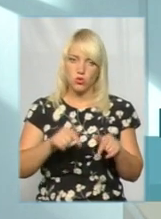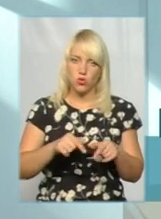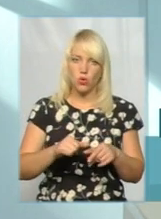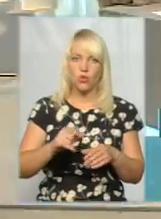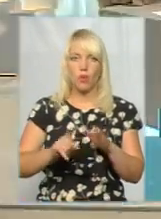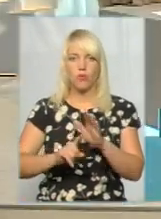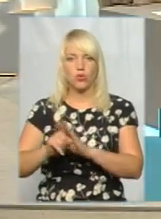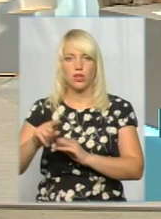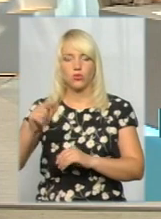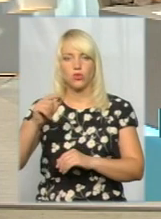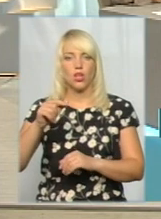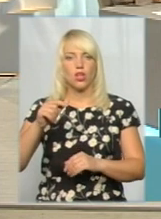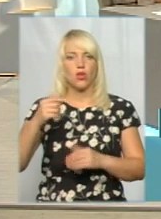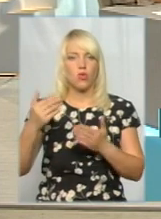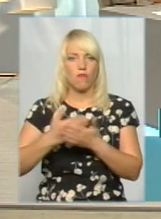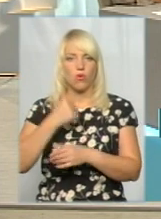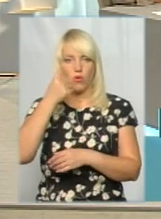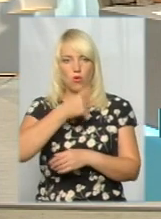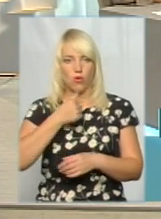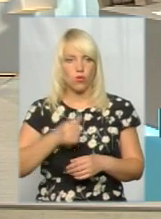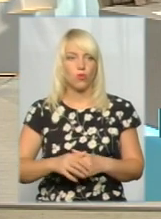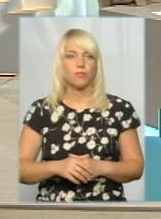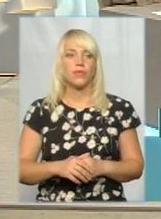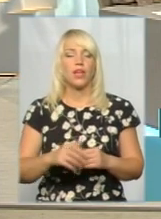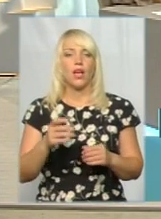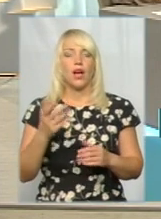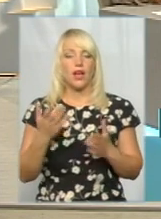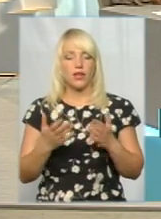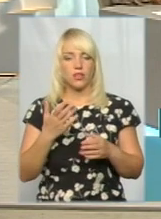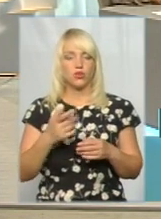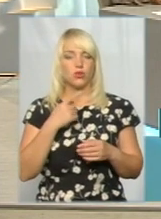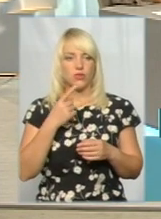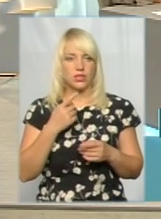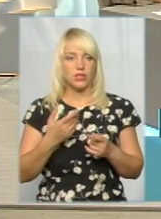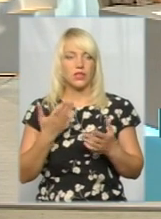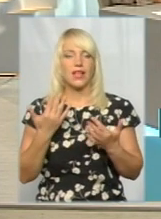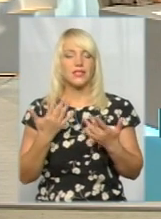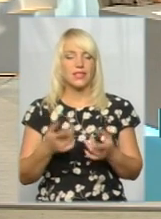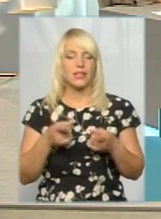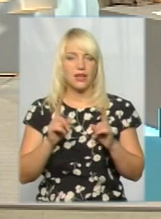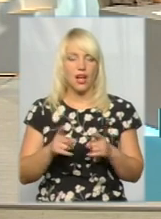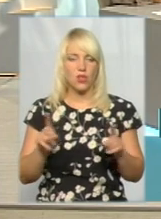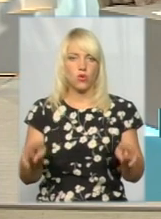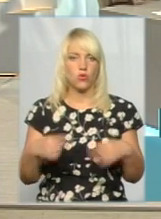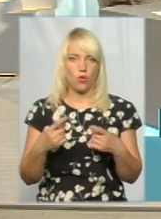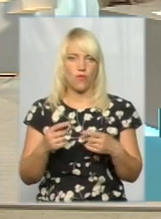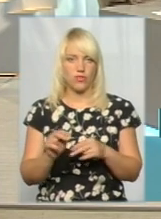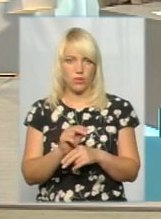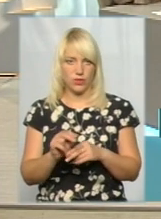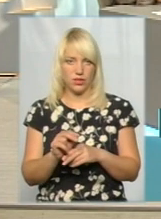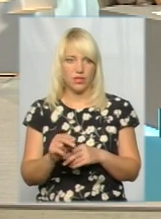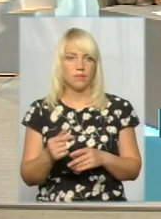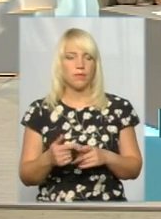року. Ну а якщо в відсутковому, все ж таки, розрізі, наскільки його реально відновити? Ну, з